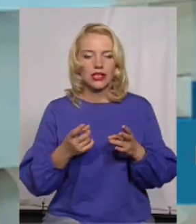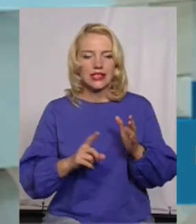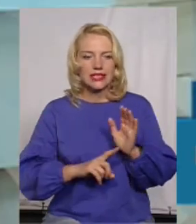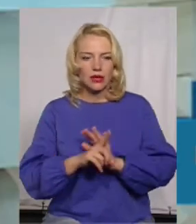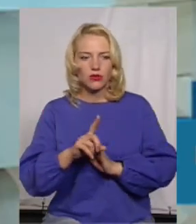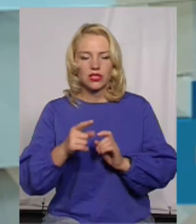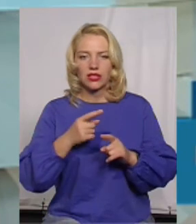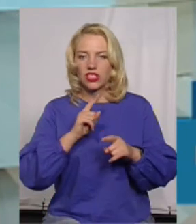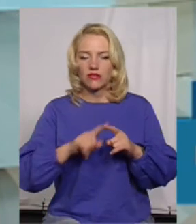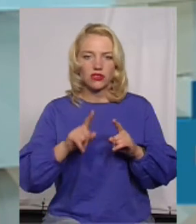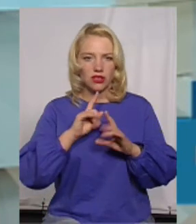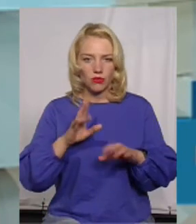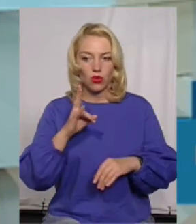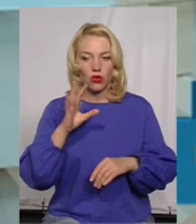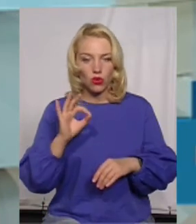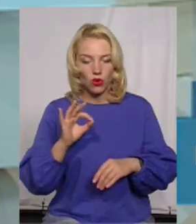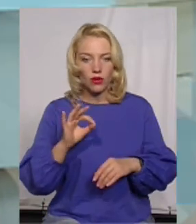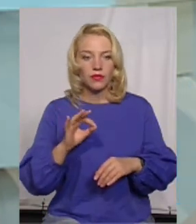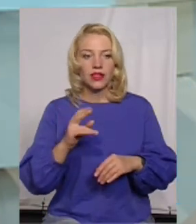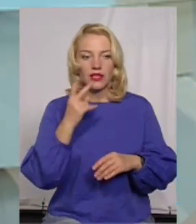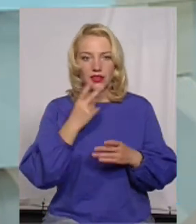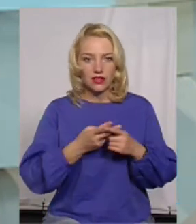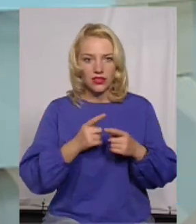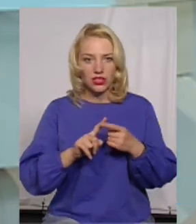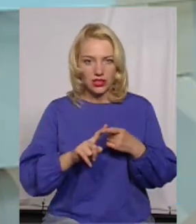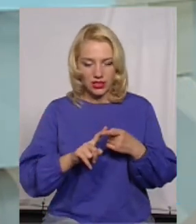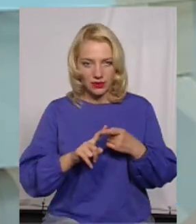дуже швидко не станеться. Але, виходячи з цього, навіть,